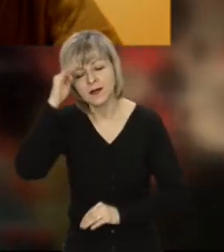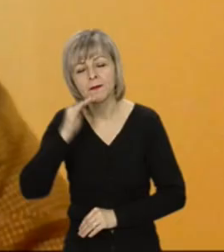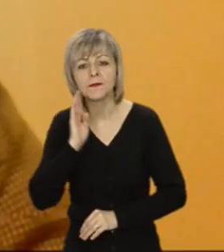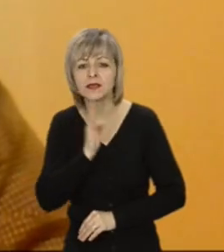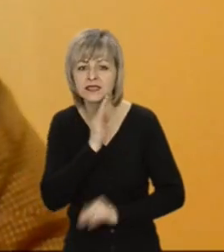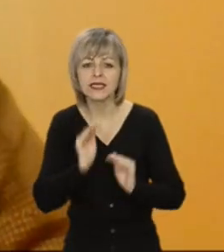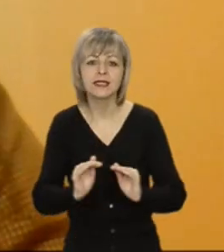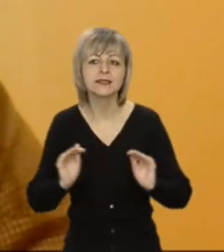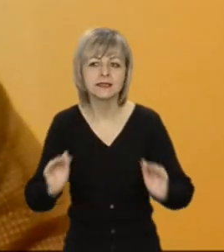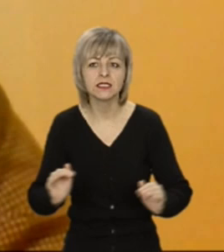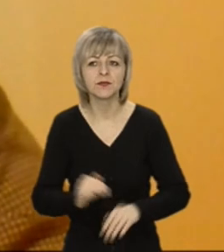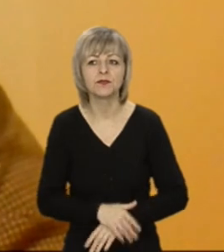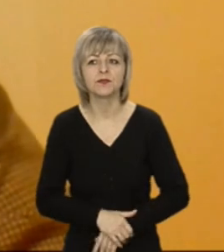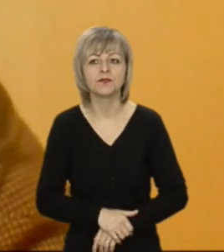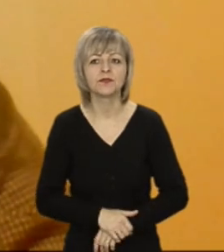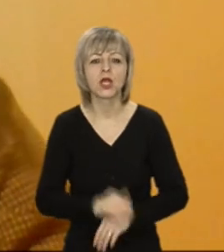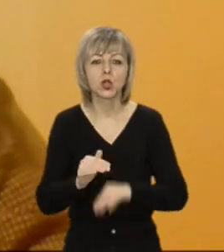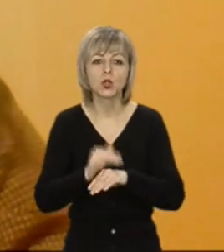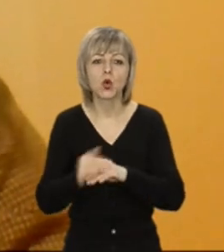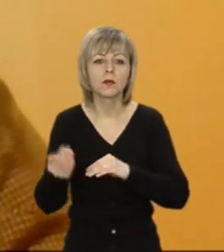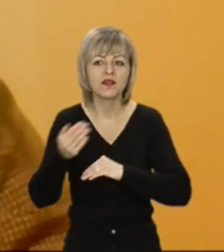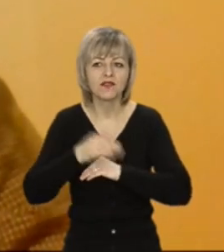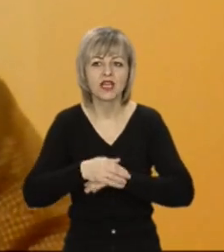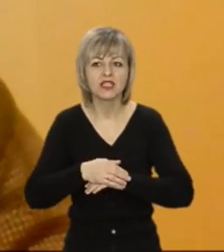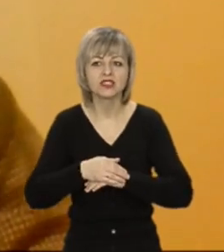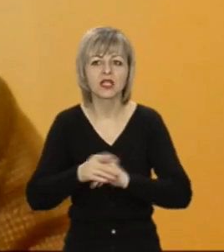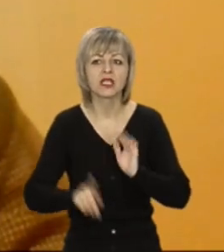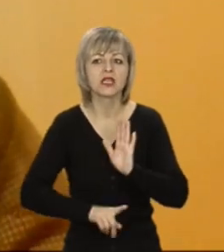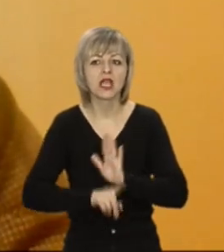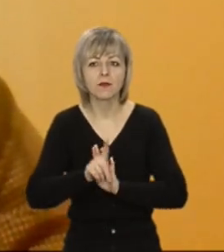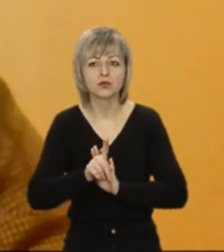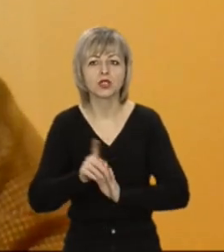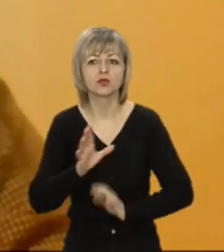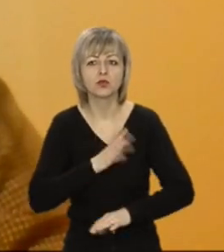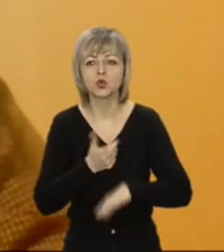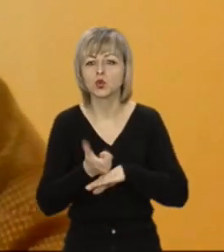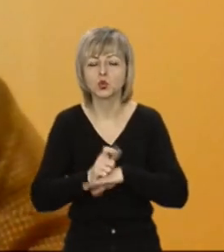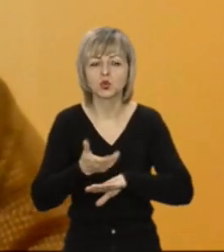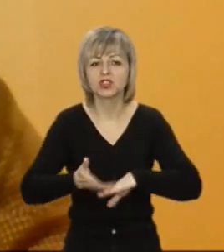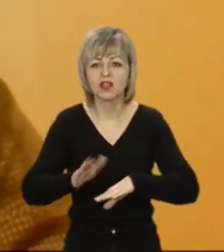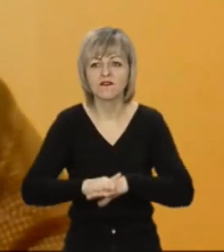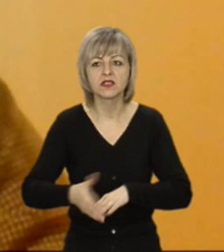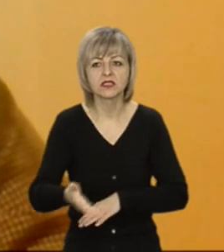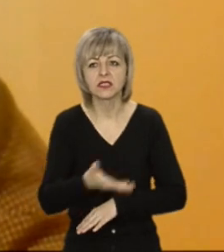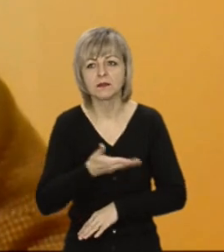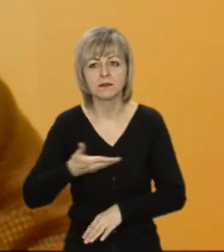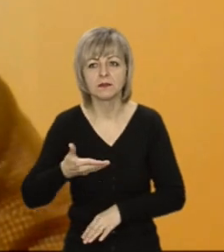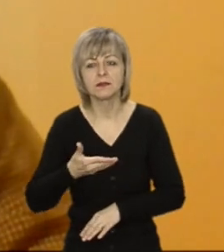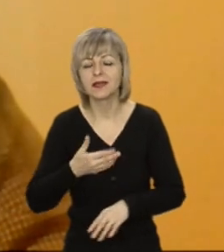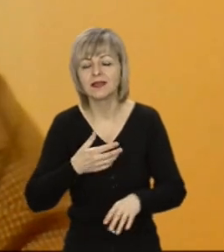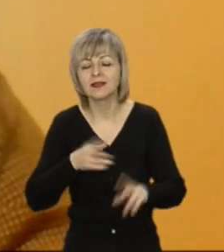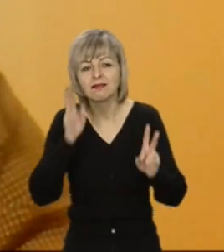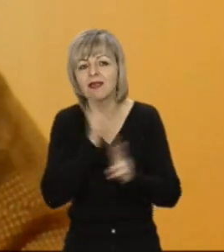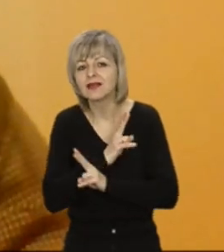ласка. Добрий вечір ще раз. На початку було дуже важко. Не були приготовлені, не